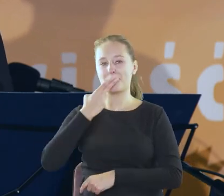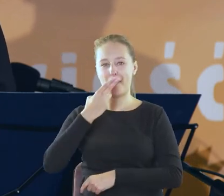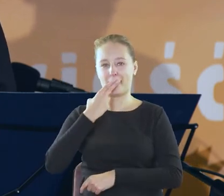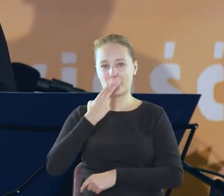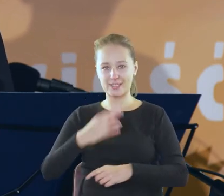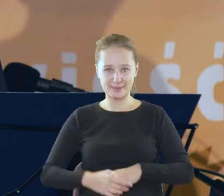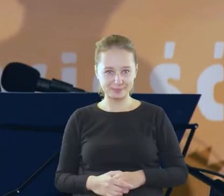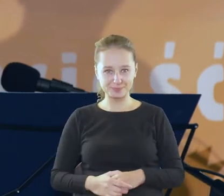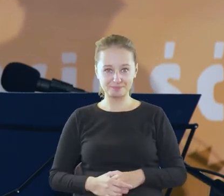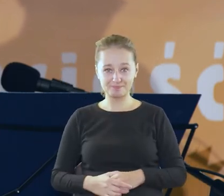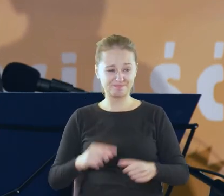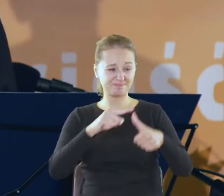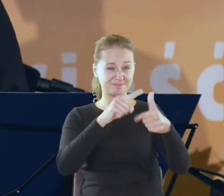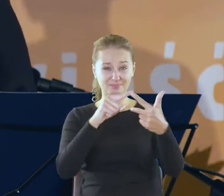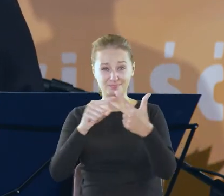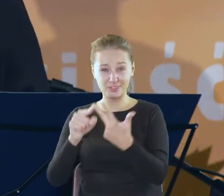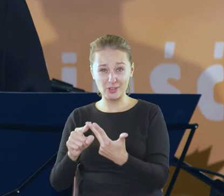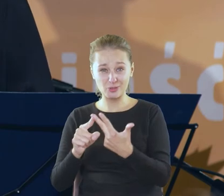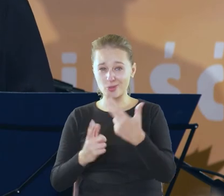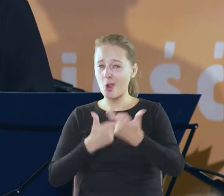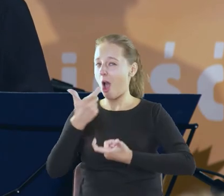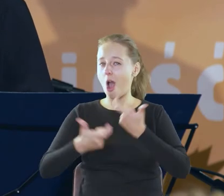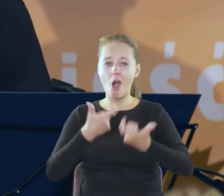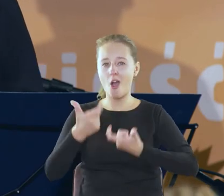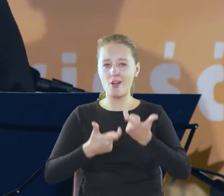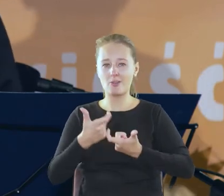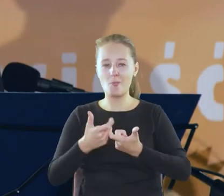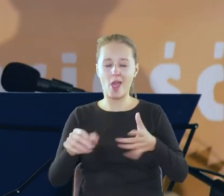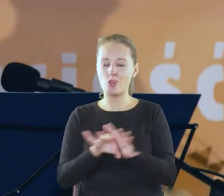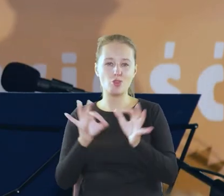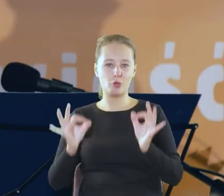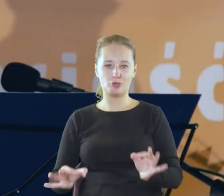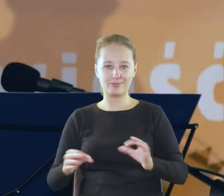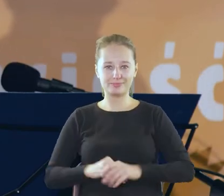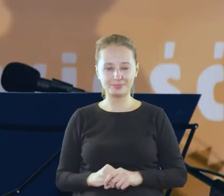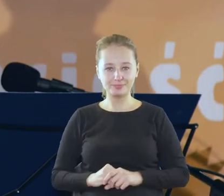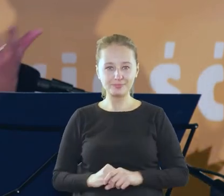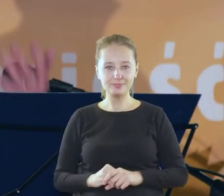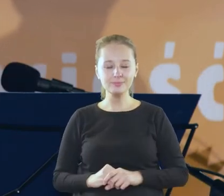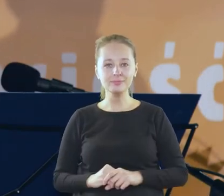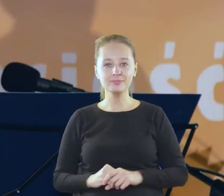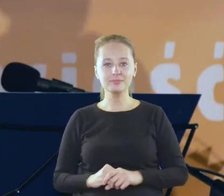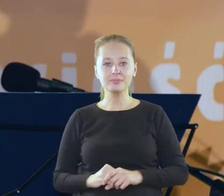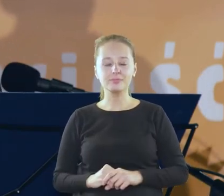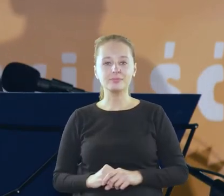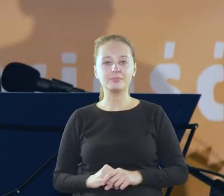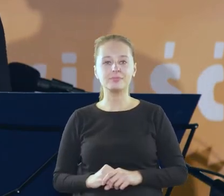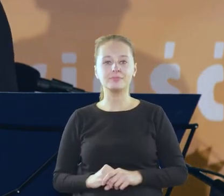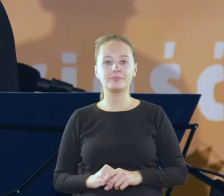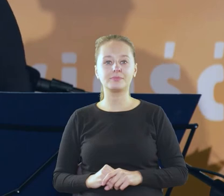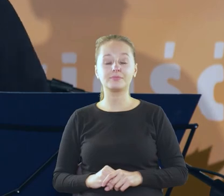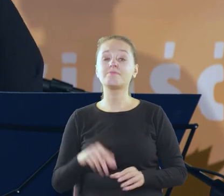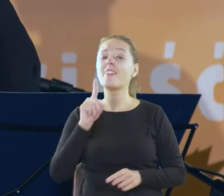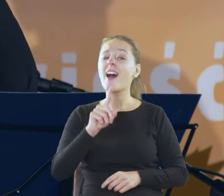wszystkie te trzy rzeczy robię aż dotąd pisała ale poza tą